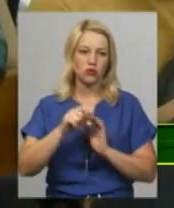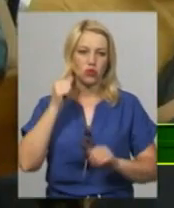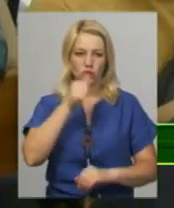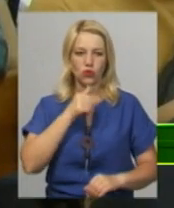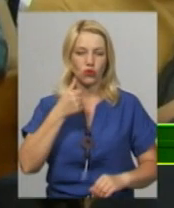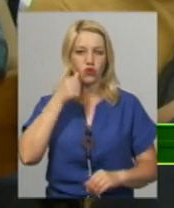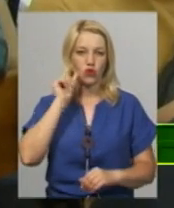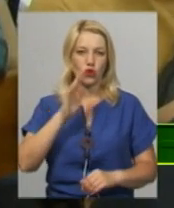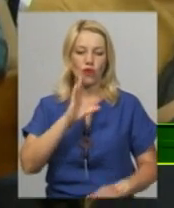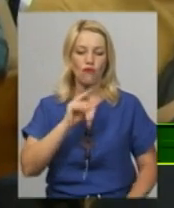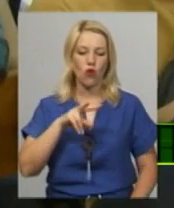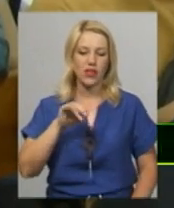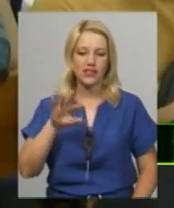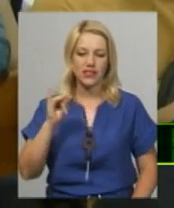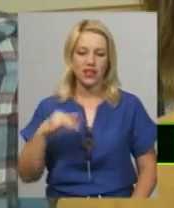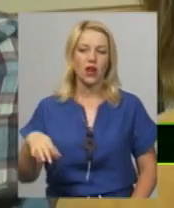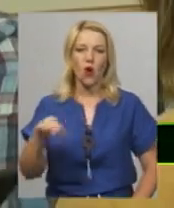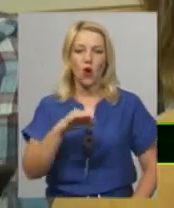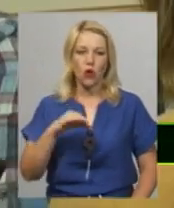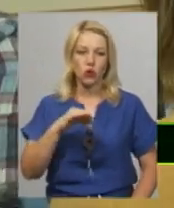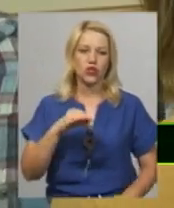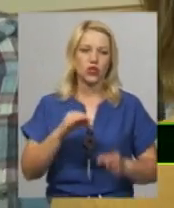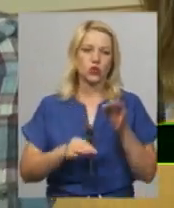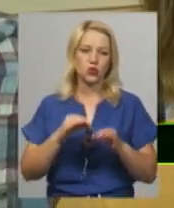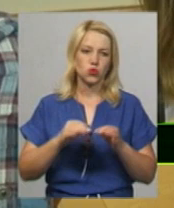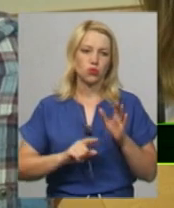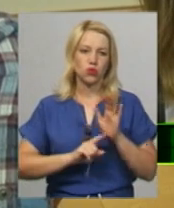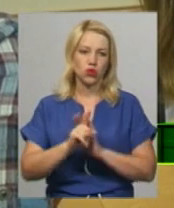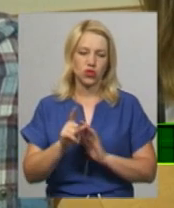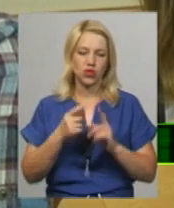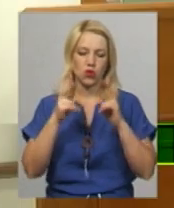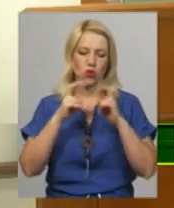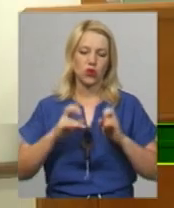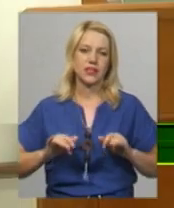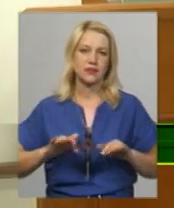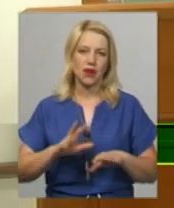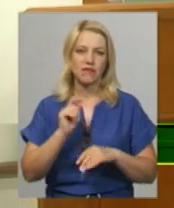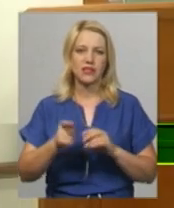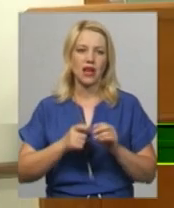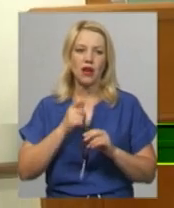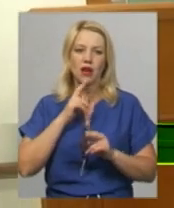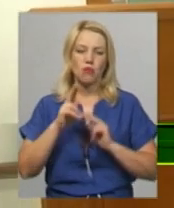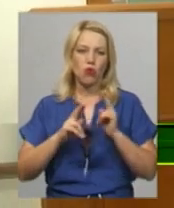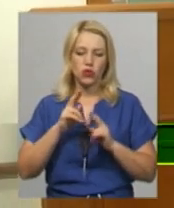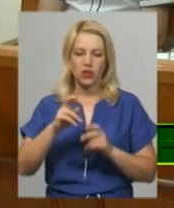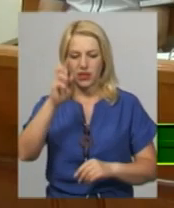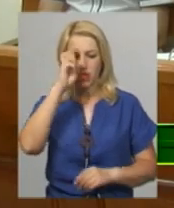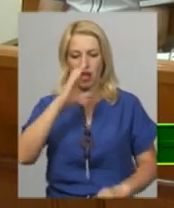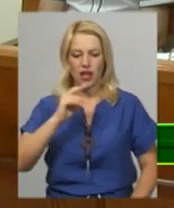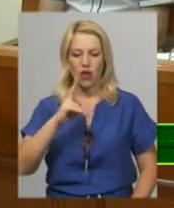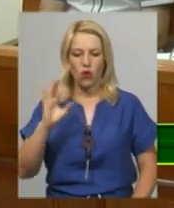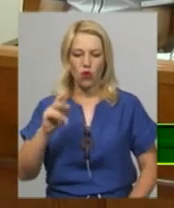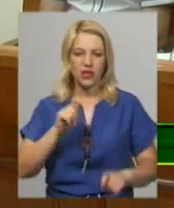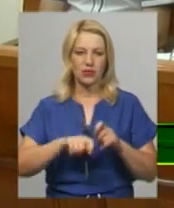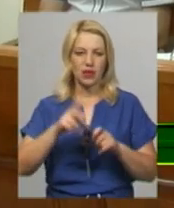Учора у Волинському окружному адміністративному суді розпочався розгляд справи за позовом Державної екоінспекції Хмельницької